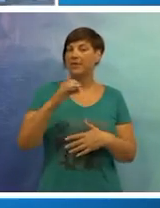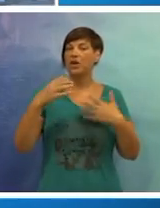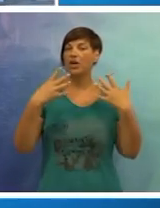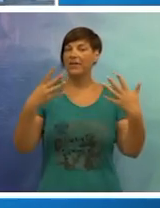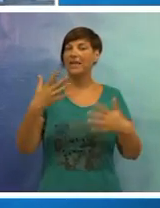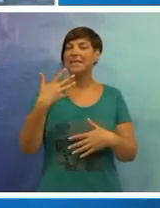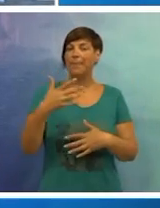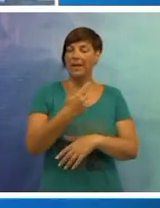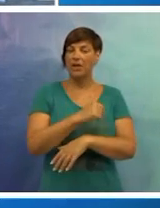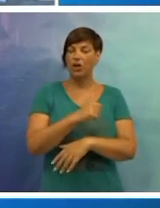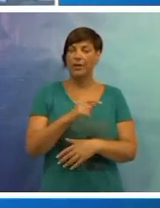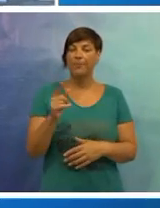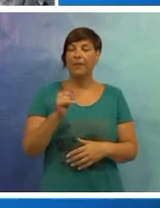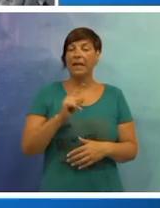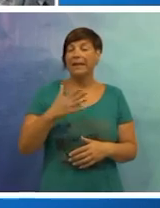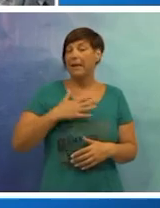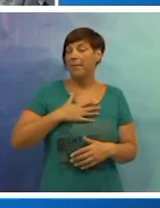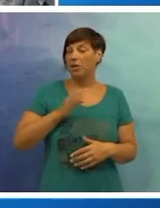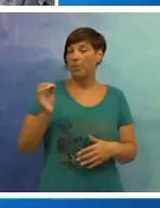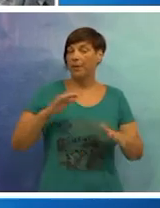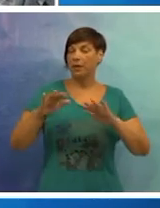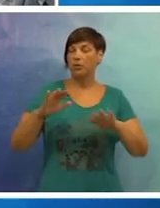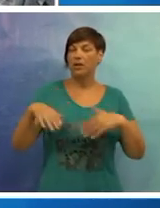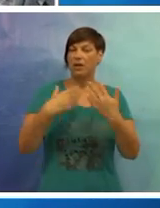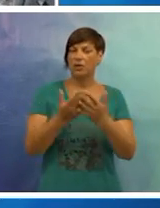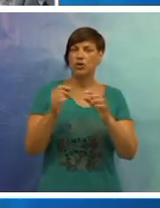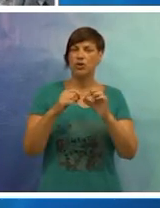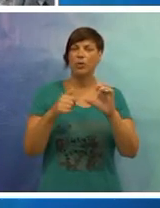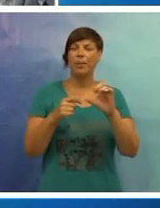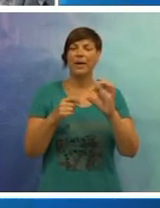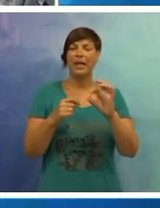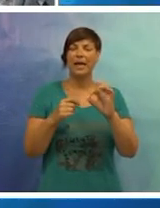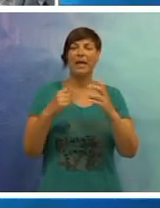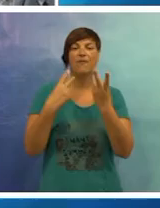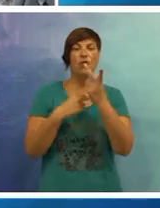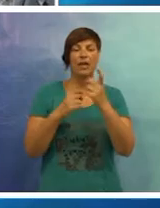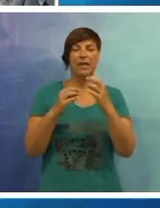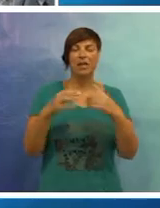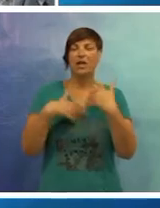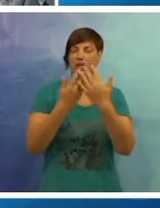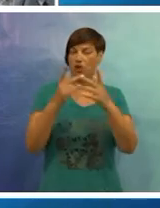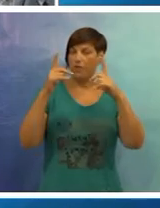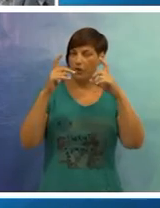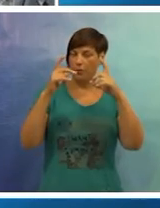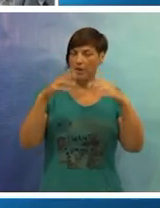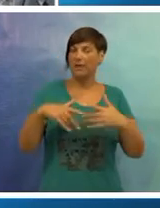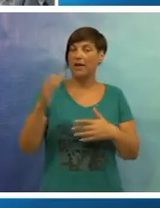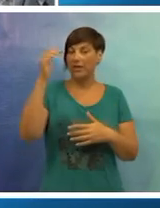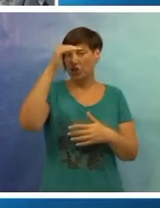do 1995. Da nema dobrih ljudi kao što su Matko Biljak i Božidar Vukićević, čiju